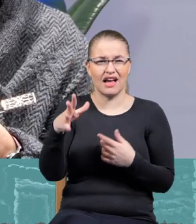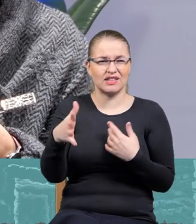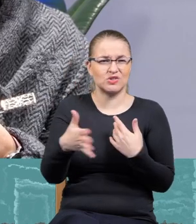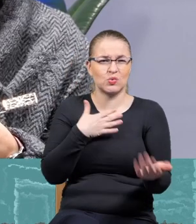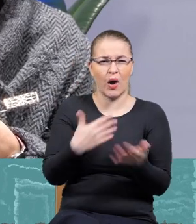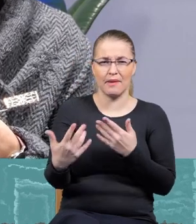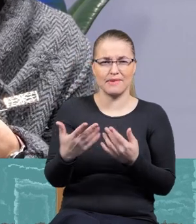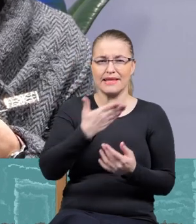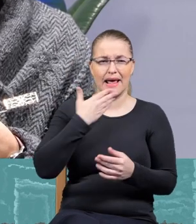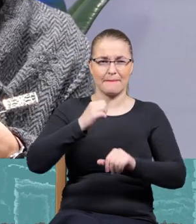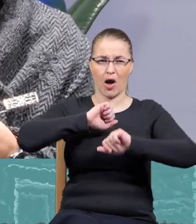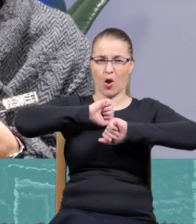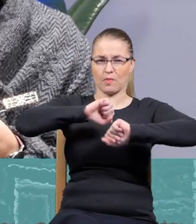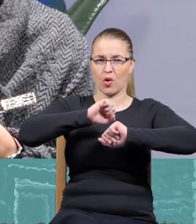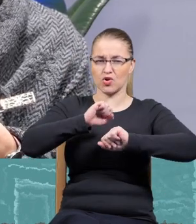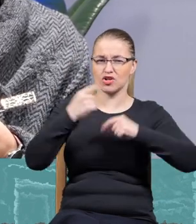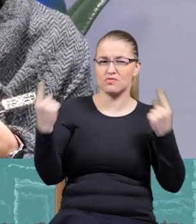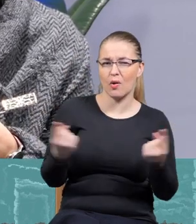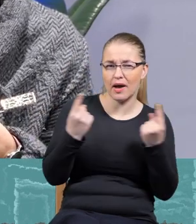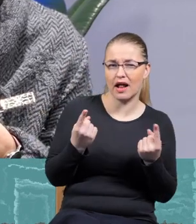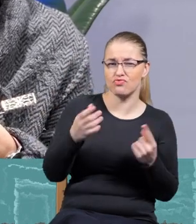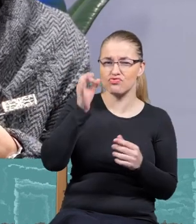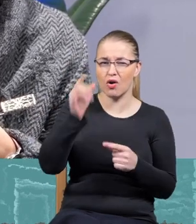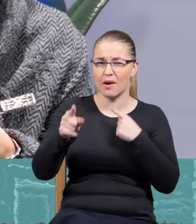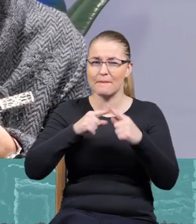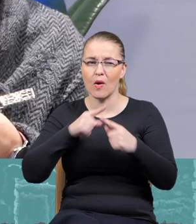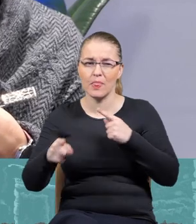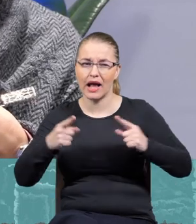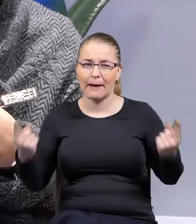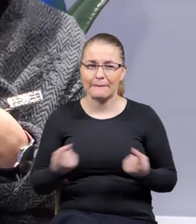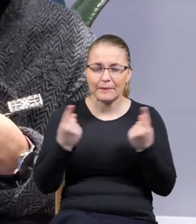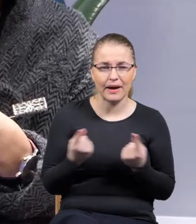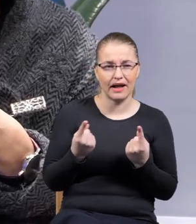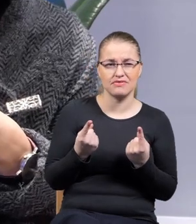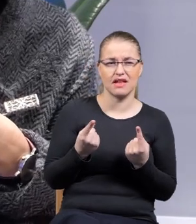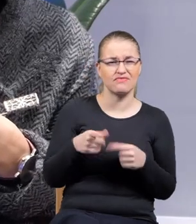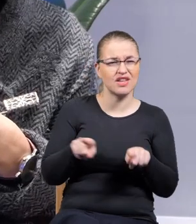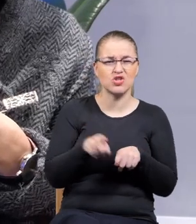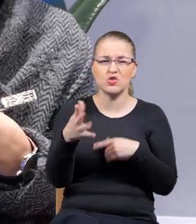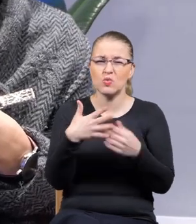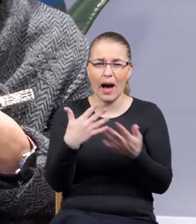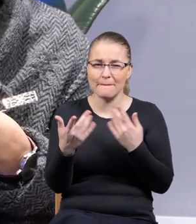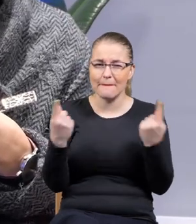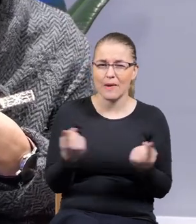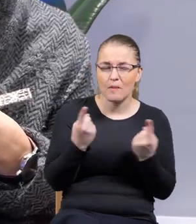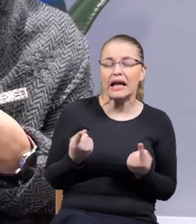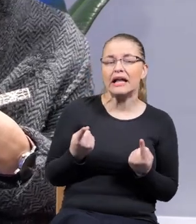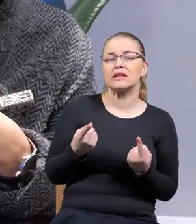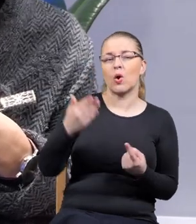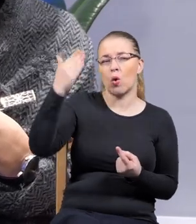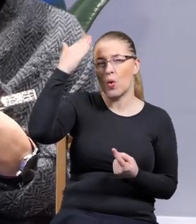propagandę, że właściwie umiejętnie stosowana propaganda, ale nawet nieumiejętnie jest w stanie